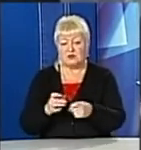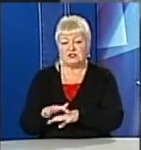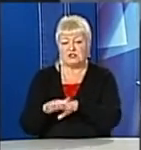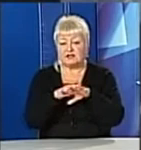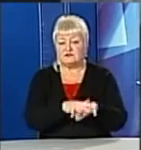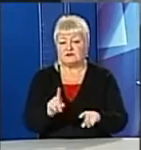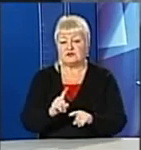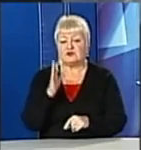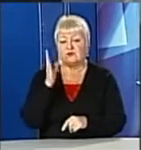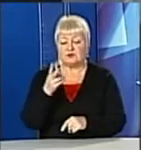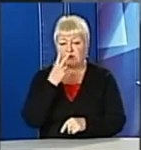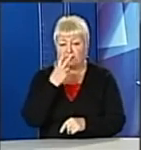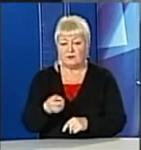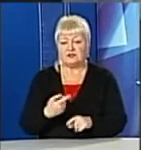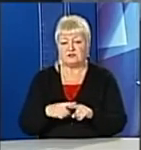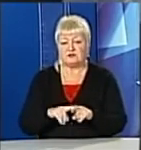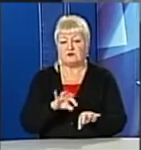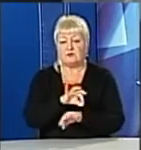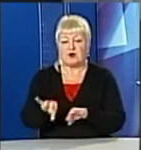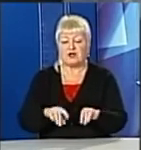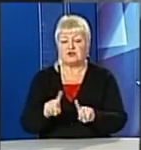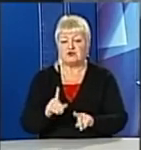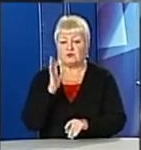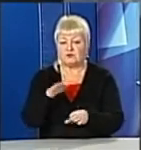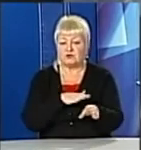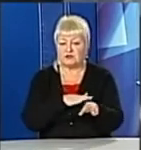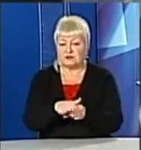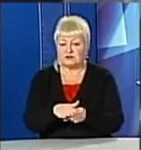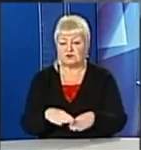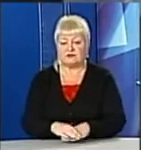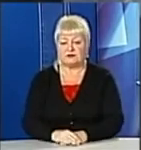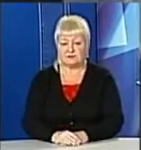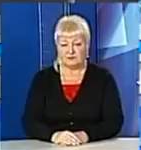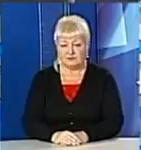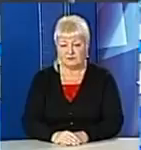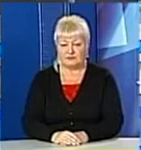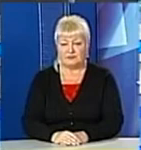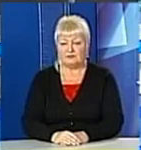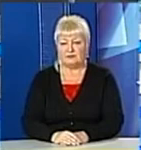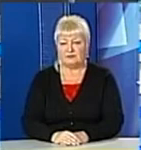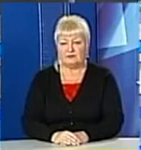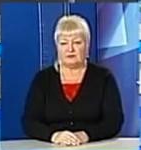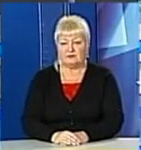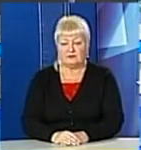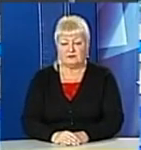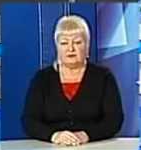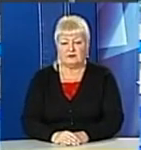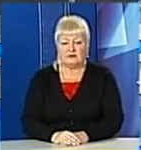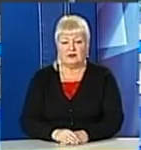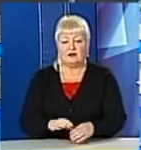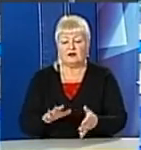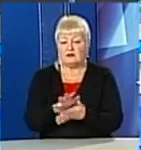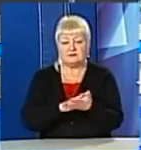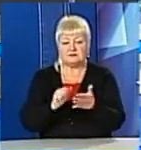бачити, подачі проєкти, будуть реалізовані в тому числі у Львові, але також і у всі у фрески. Розмита стеля,